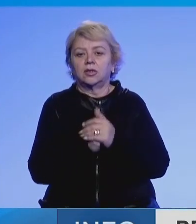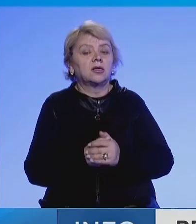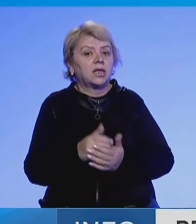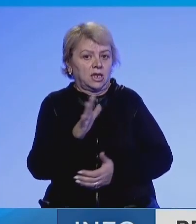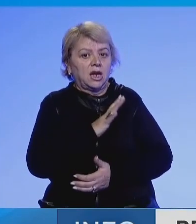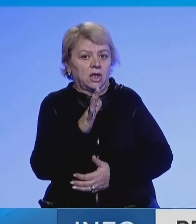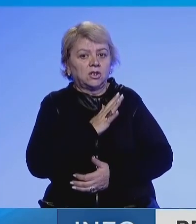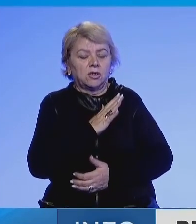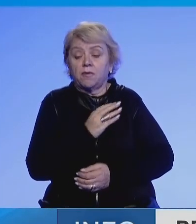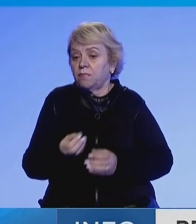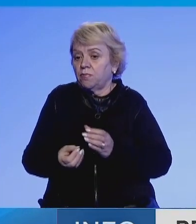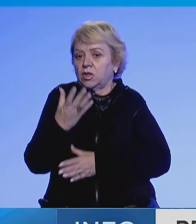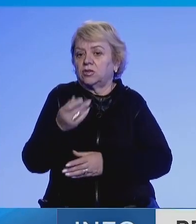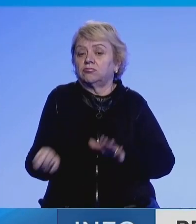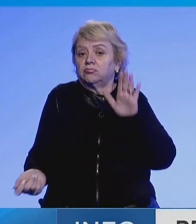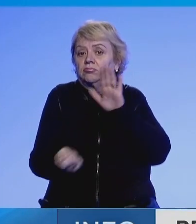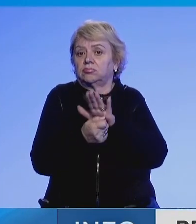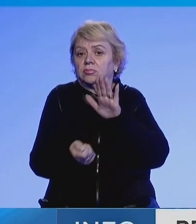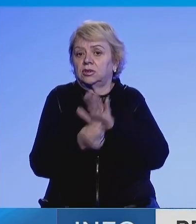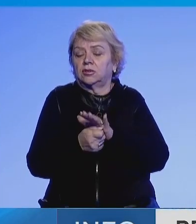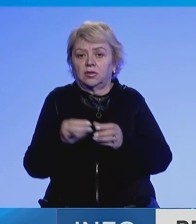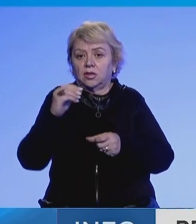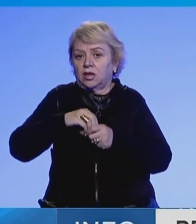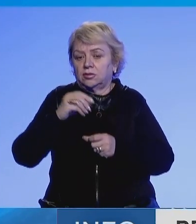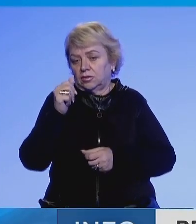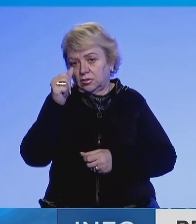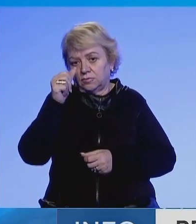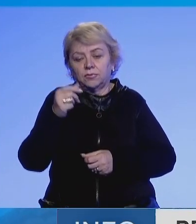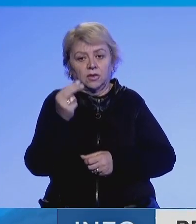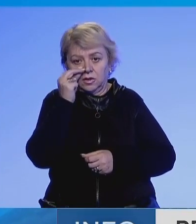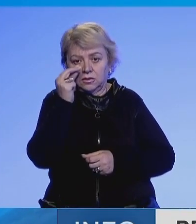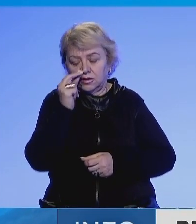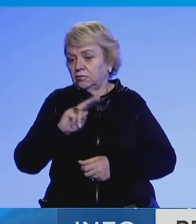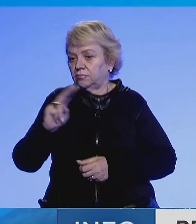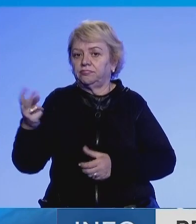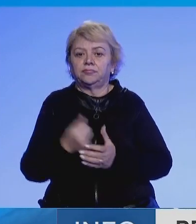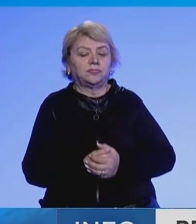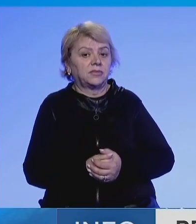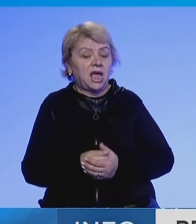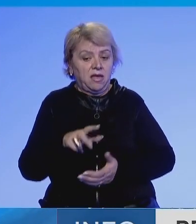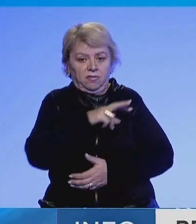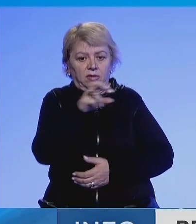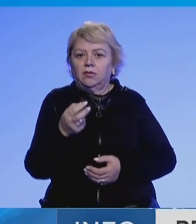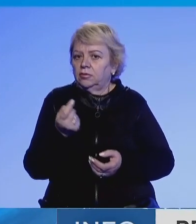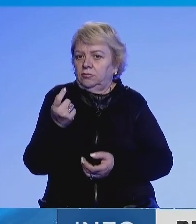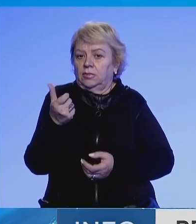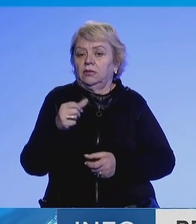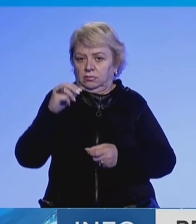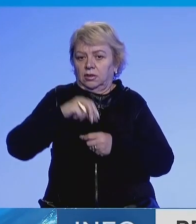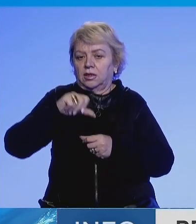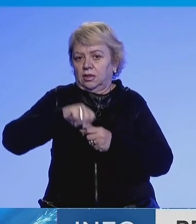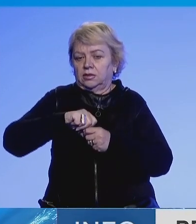rëzikun që prodhuesit të shesin gazin e tyre diku tjetër dhe se ne, Evropiane, dhe të përfundojmë me më pak gaz, tha Scholz.